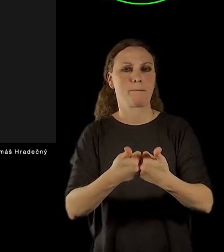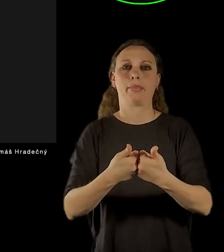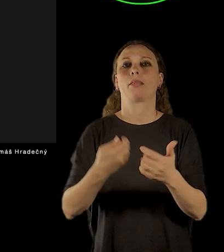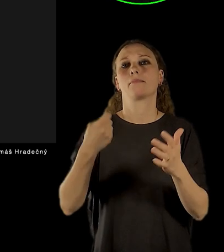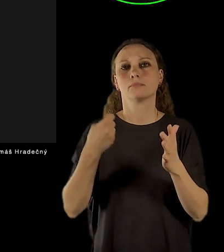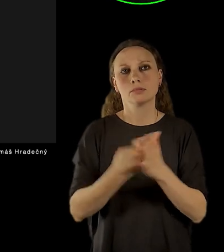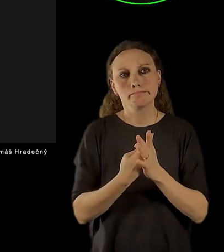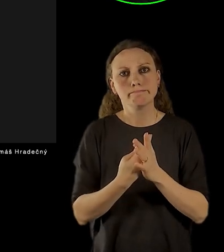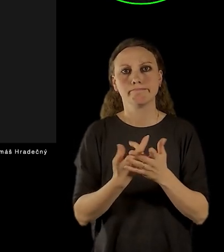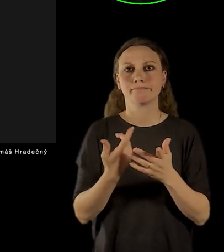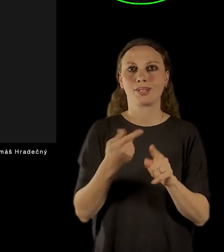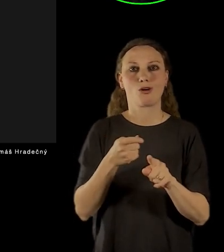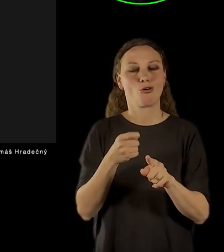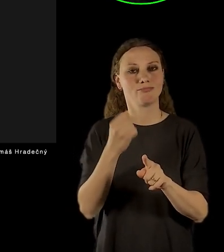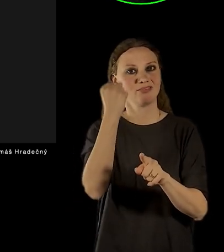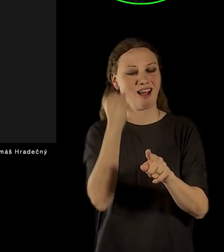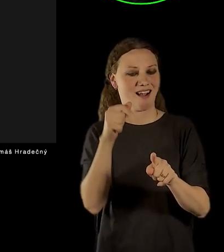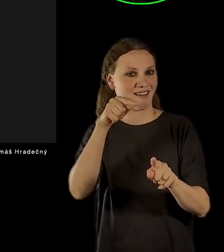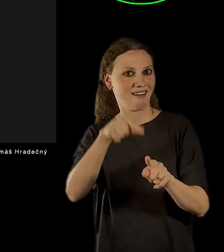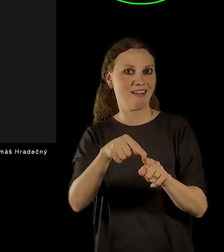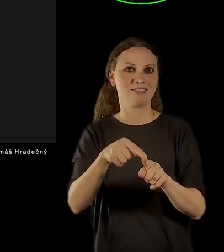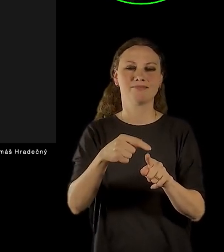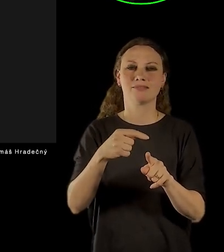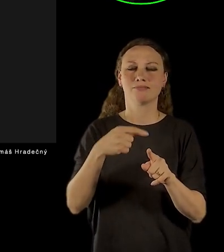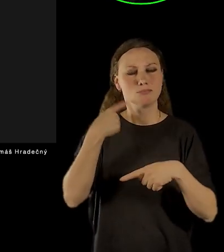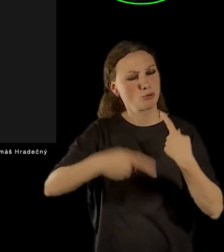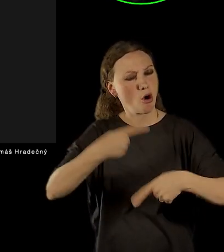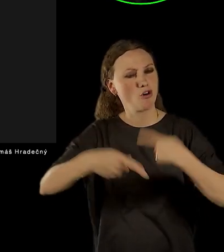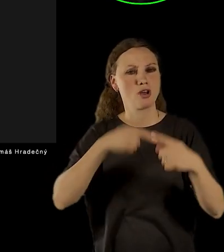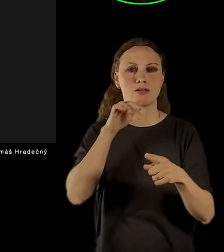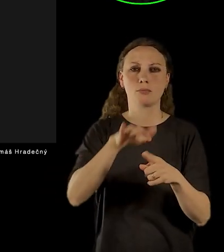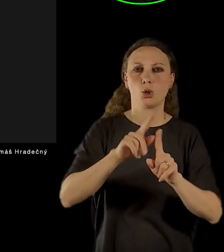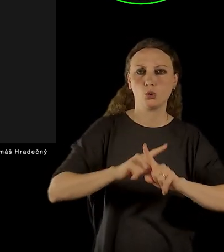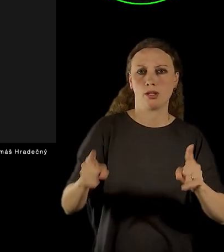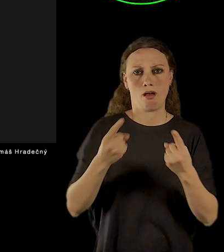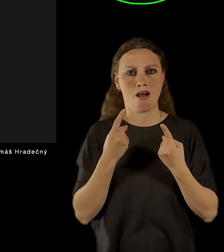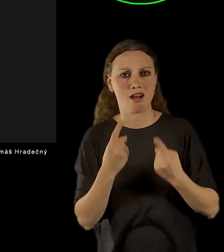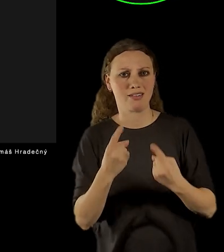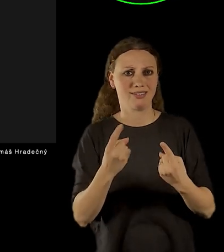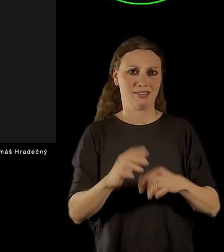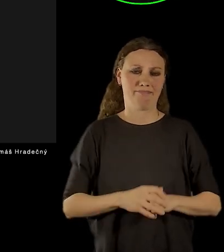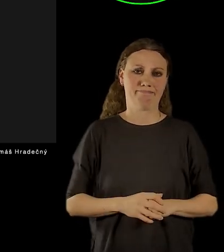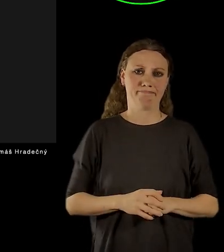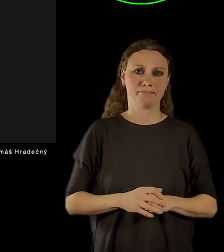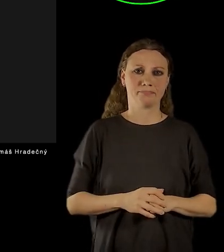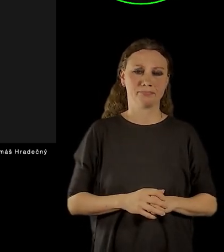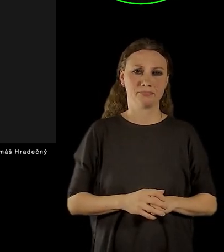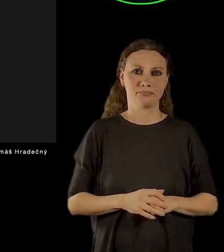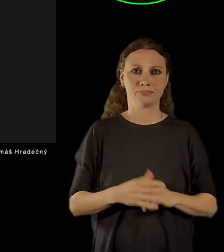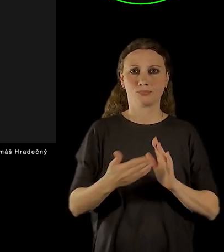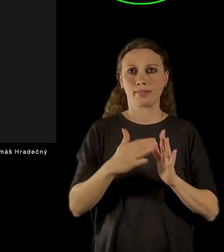kde budou celoročně probíhat produkce všemožných typů od